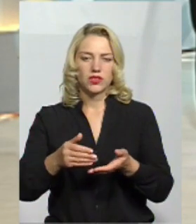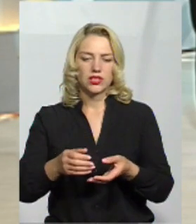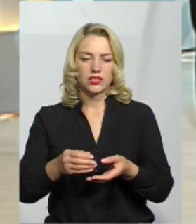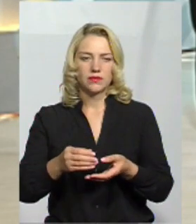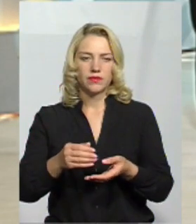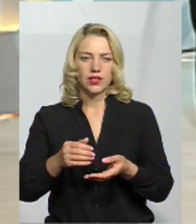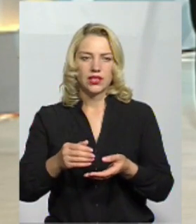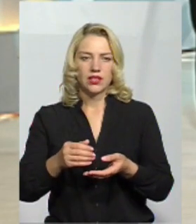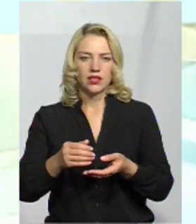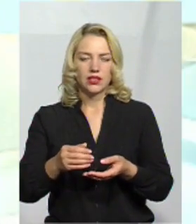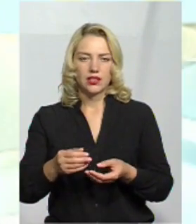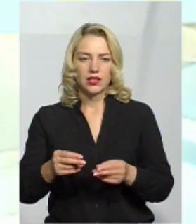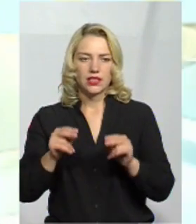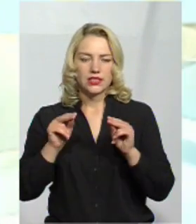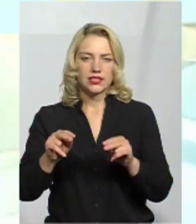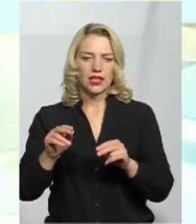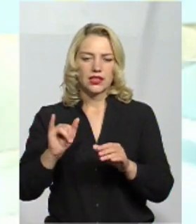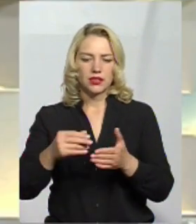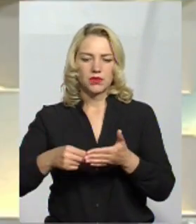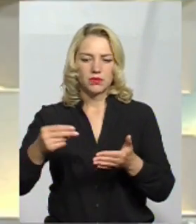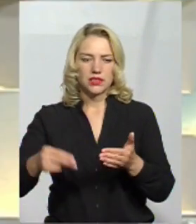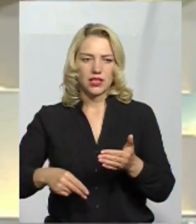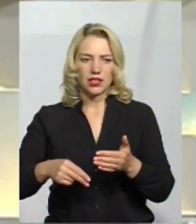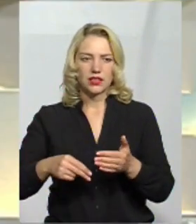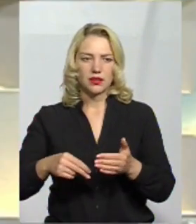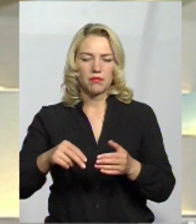скласти та підписати присягу на вірність Україні?